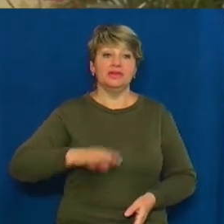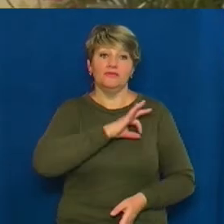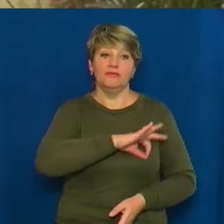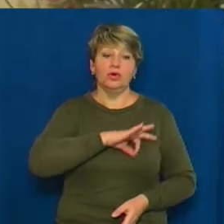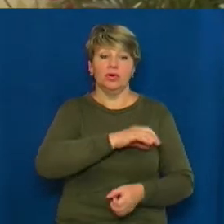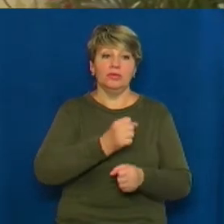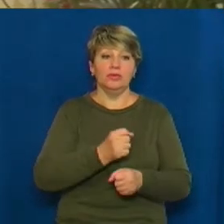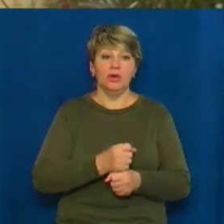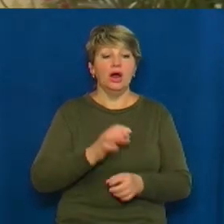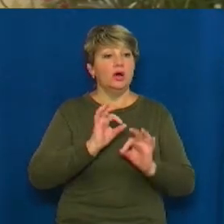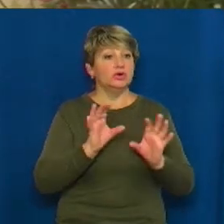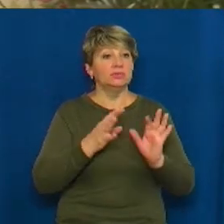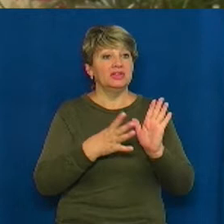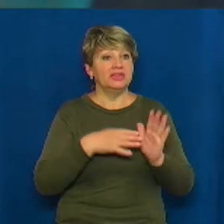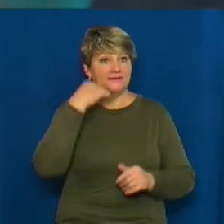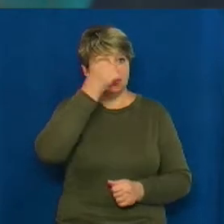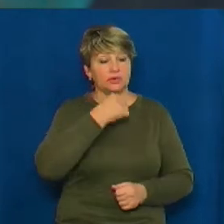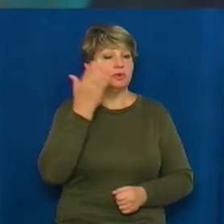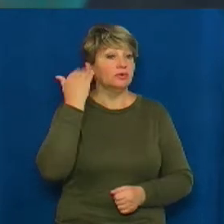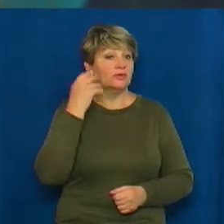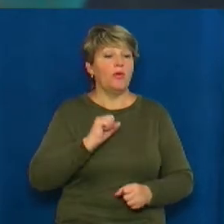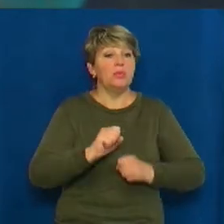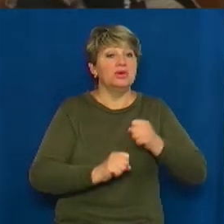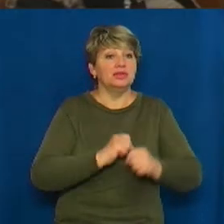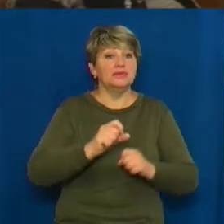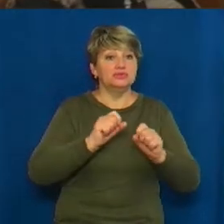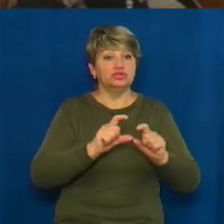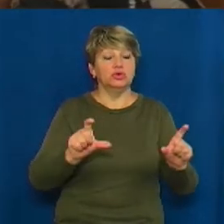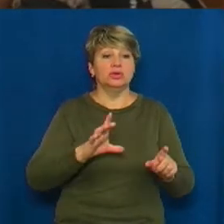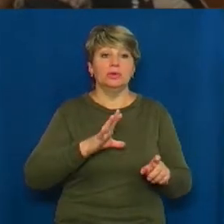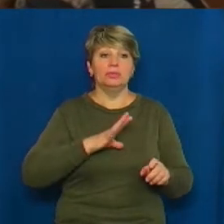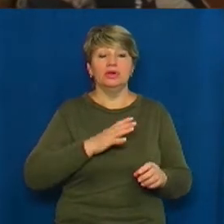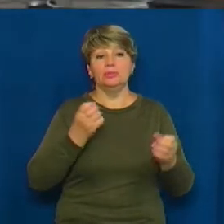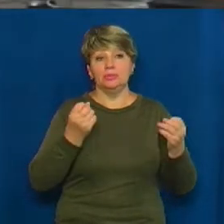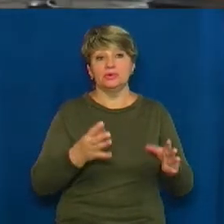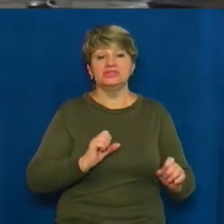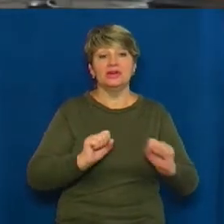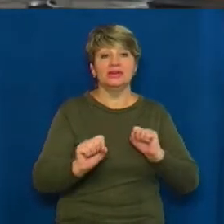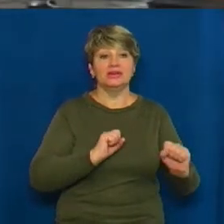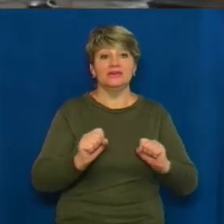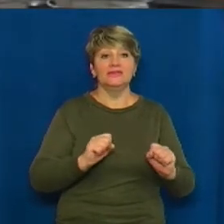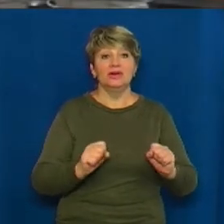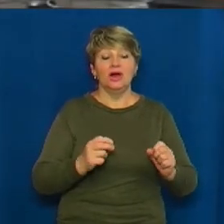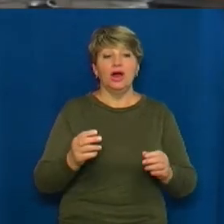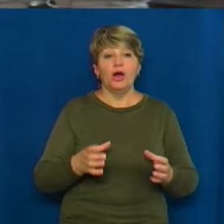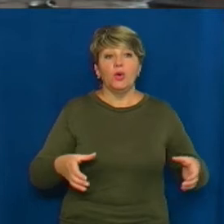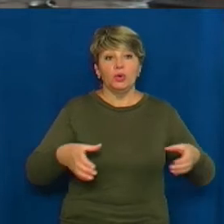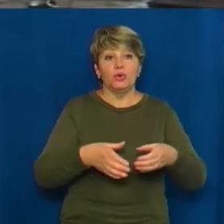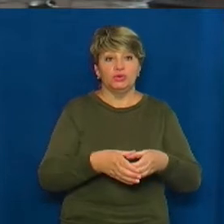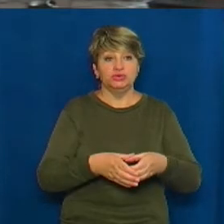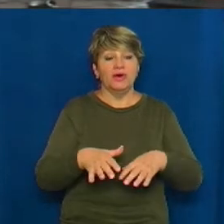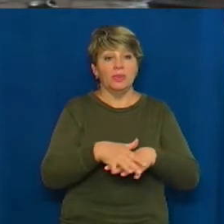Розповідає, 9 років тому у Медведівській школі розпочинала свою кар'єру керівницею гуртка народознавства. Коли ти повертаєшся в свою